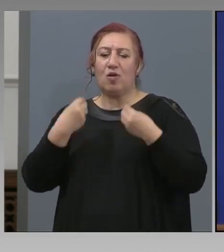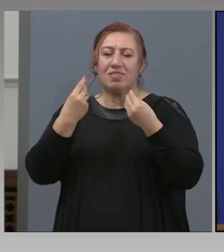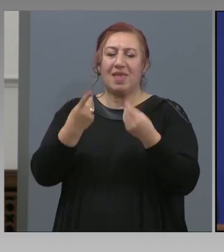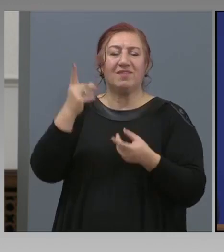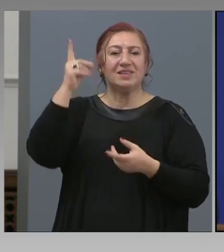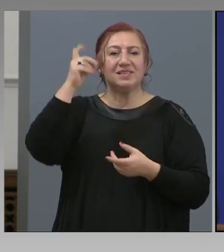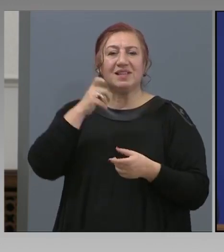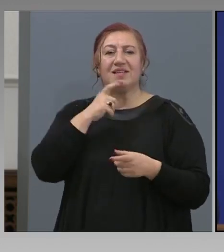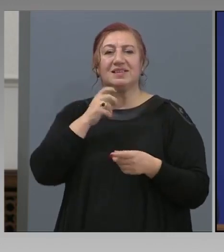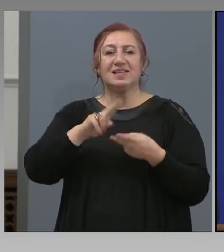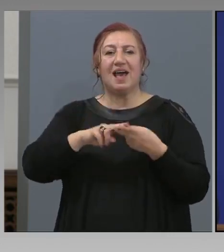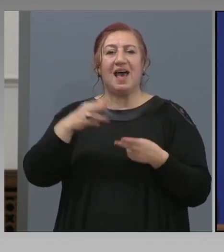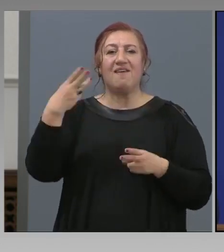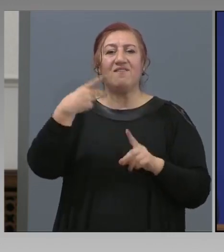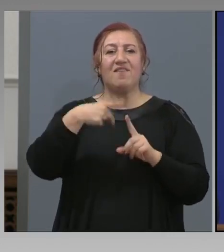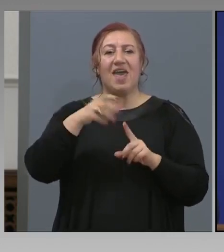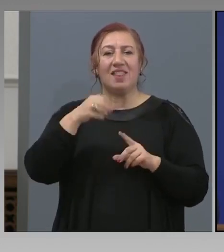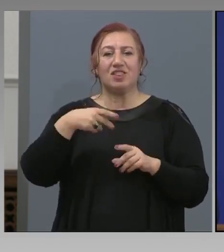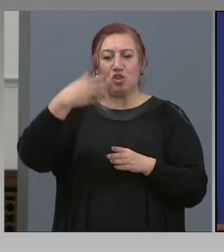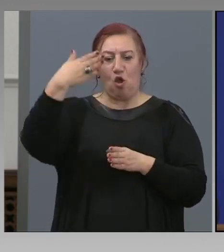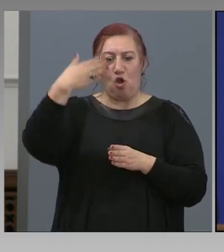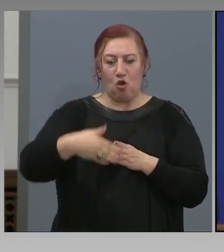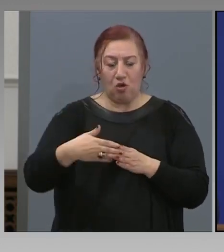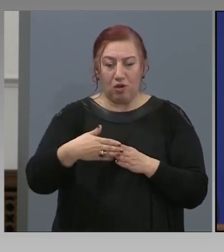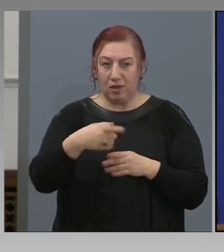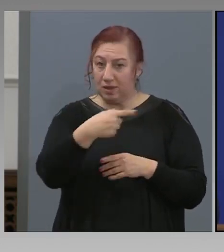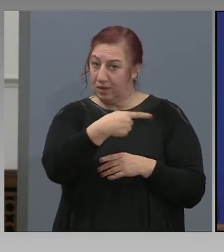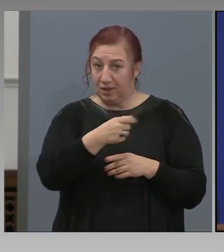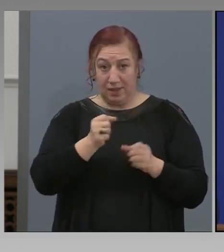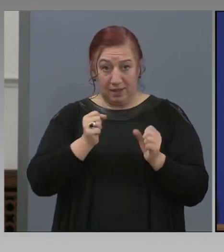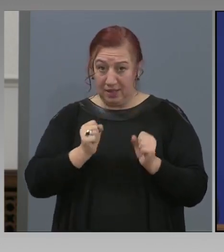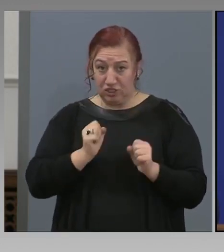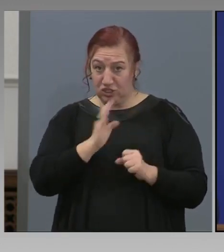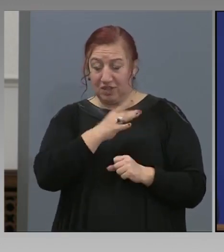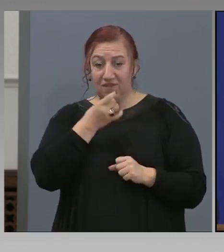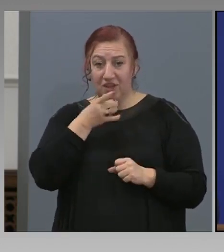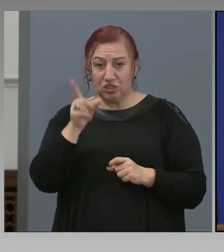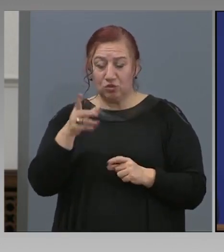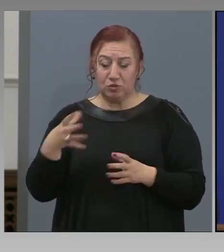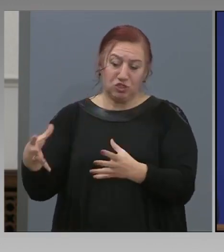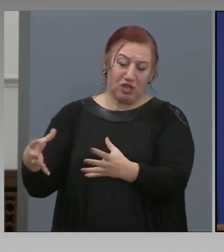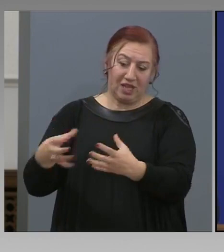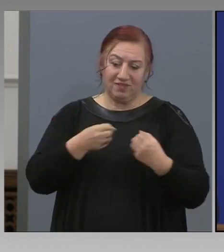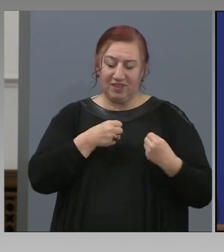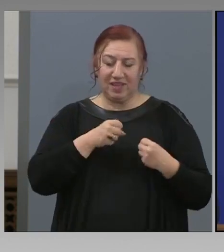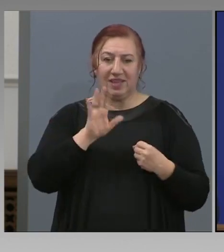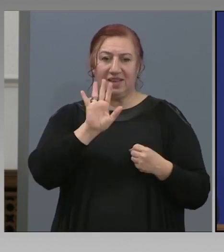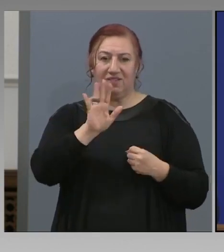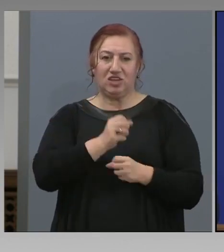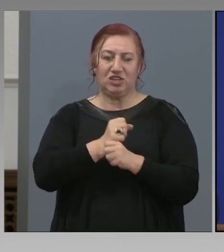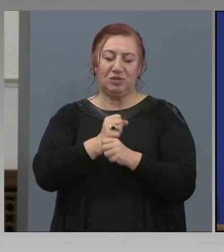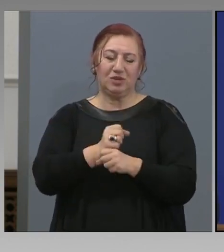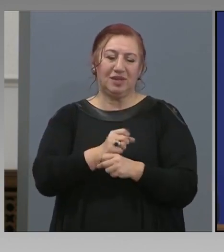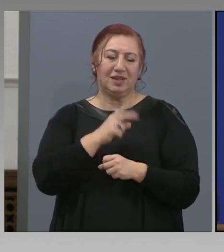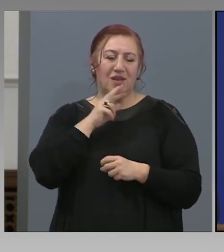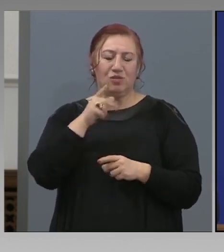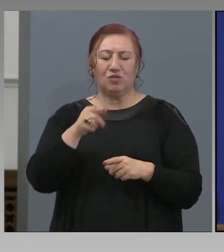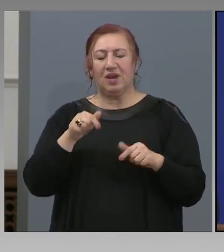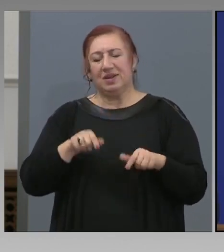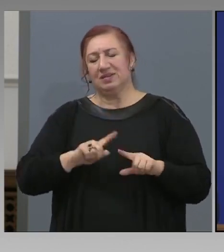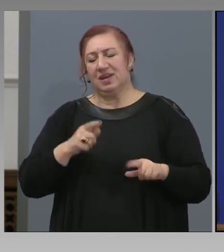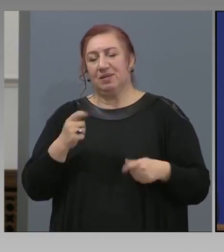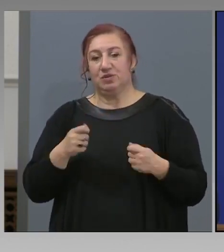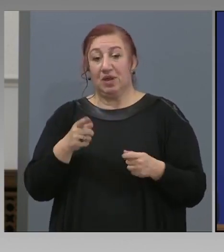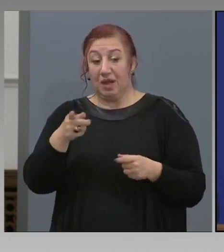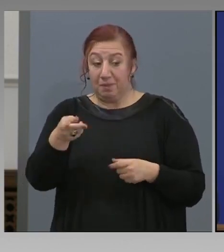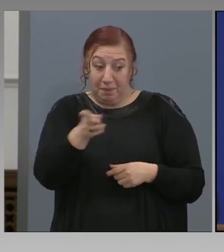направихте такова изявление. Държите ли още на думите си, че ще изведете депутатите от герб от зала? повече не ми се занимава с... Ема, трябва да знаем.